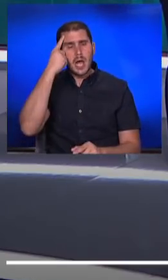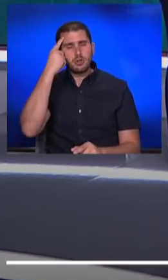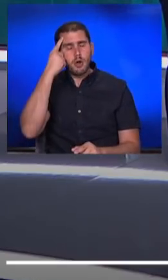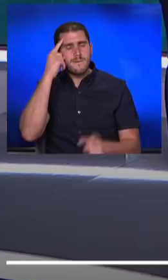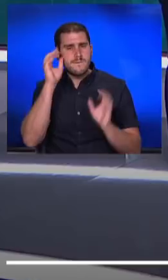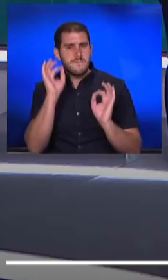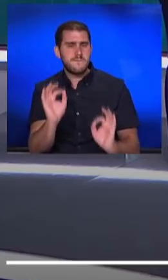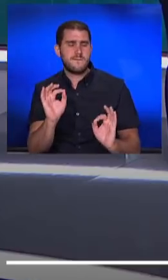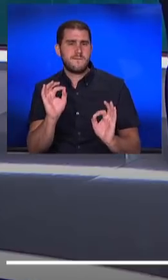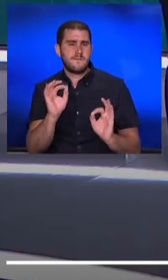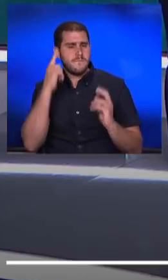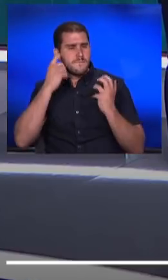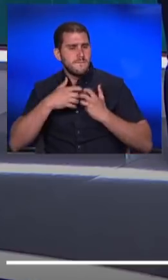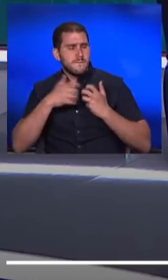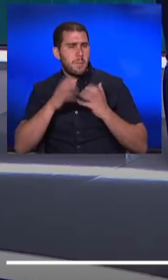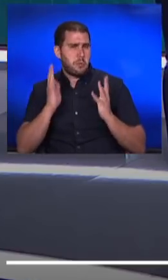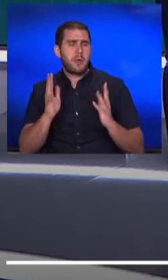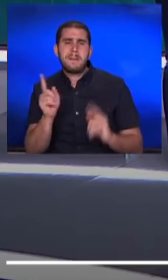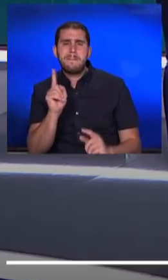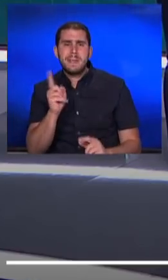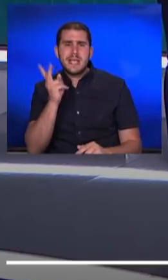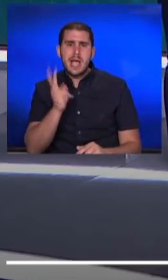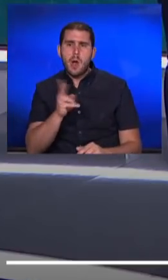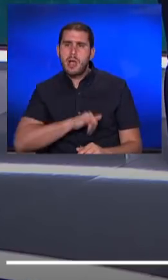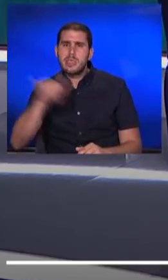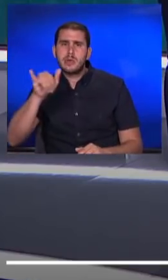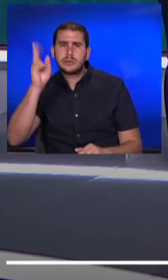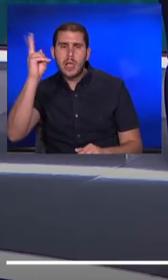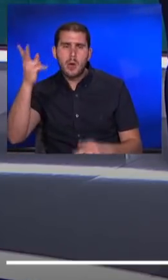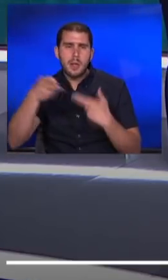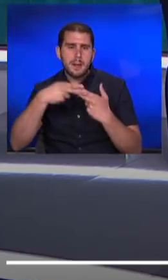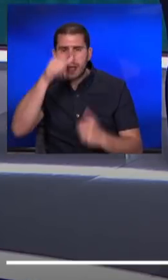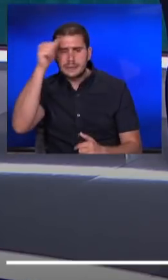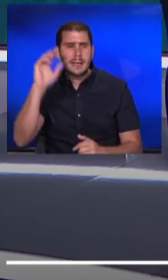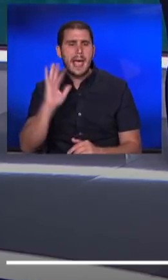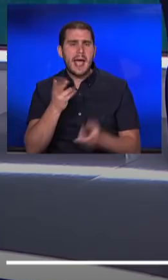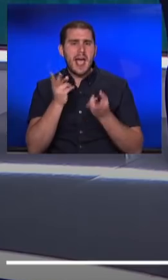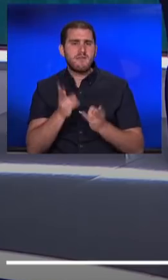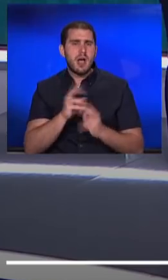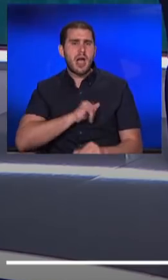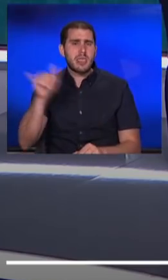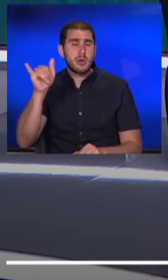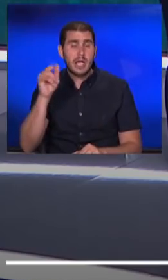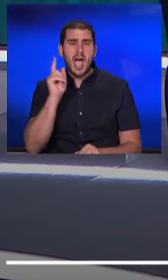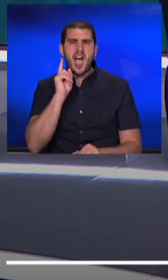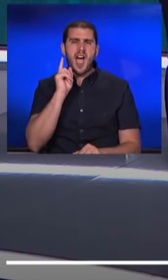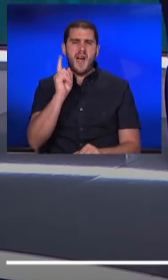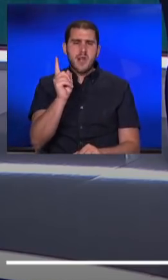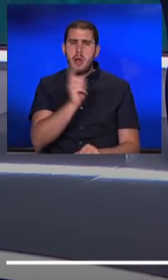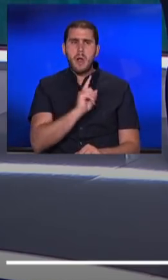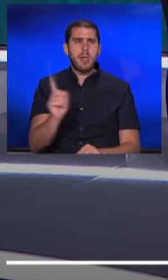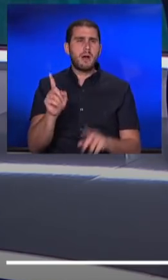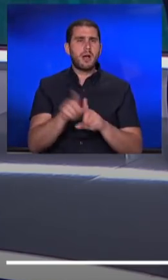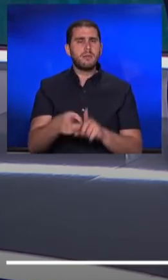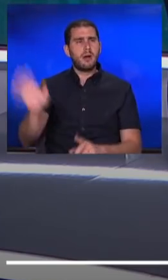בצורה מאוד קפדנית, מי יכול לנסוע לחול הקיץ, איך אפשר לנסוע לחול הקיץ, אבל לא לצאת